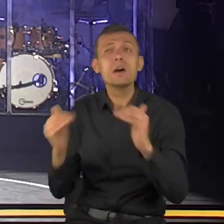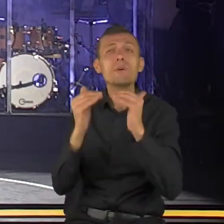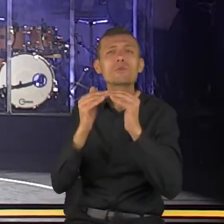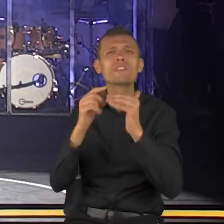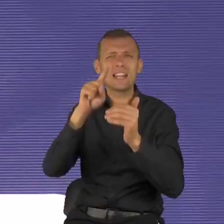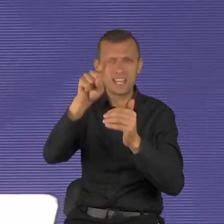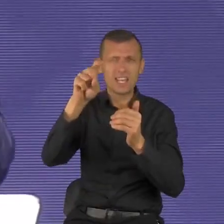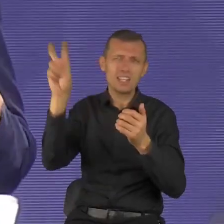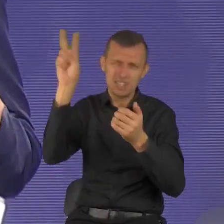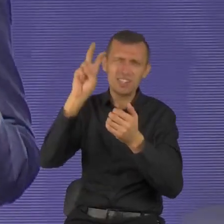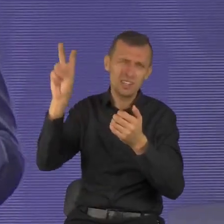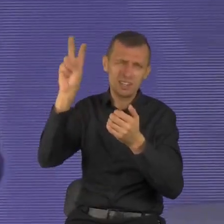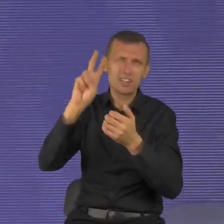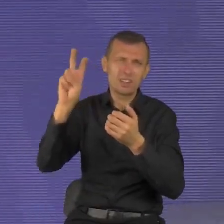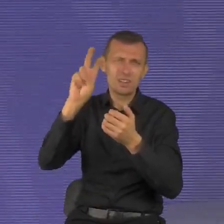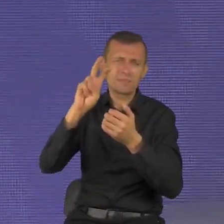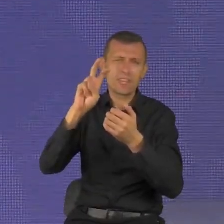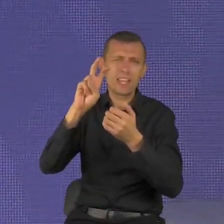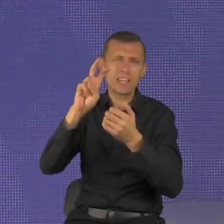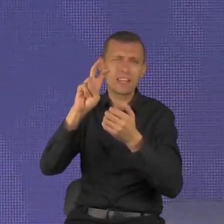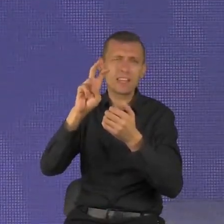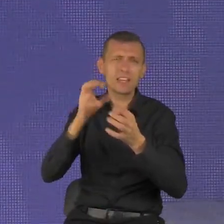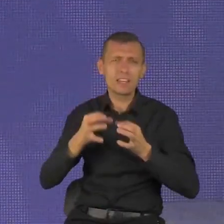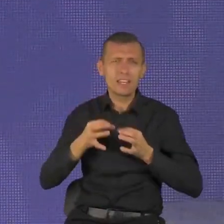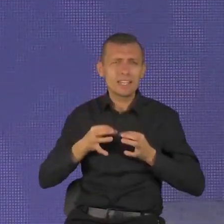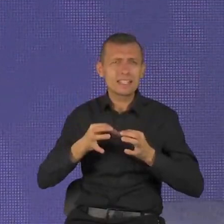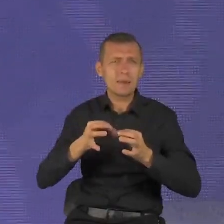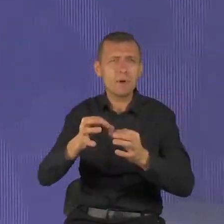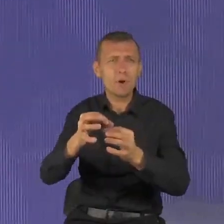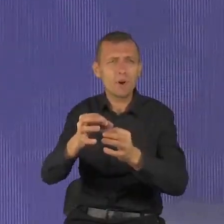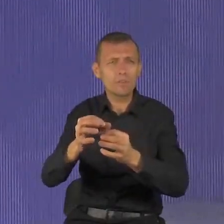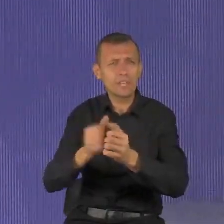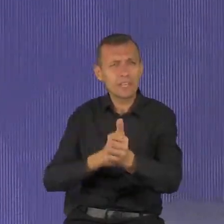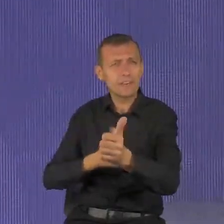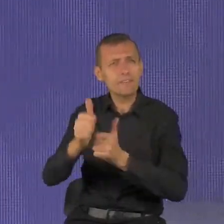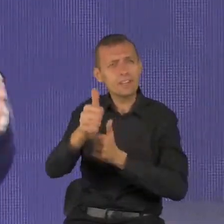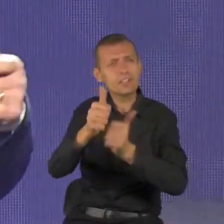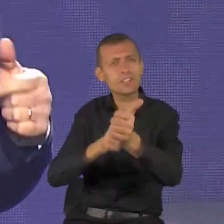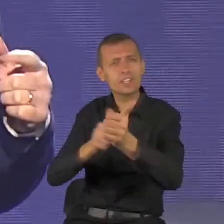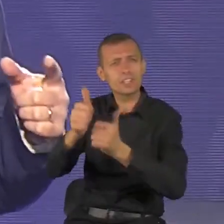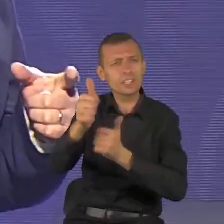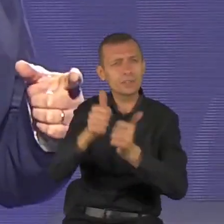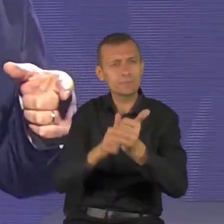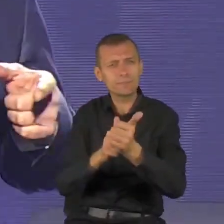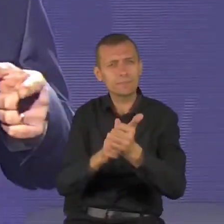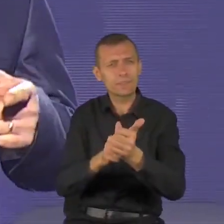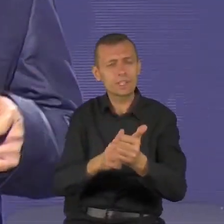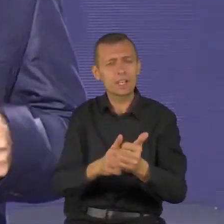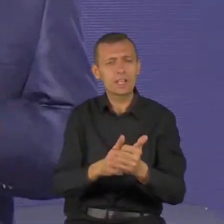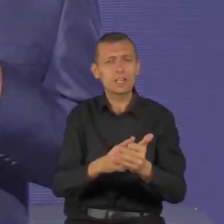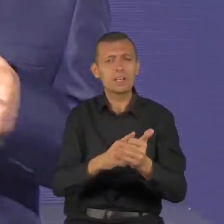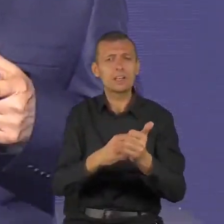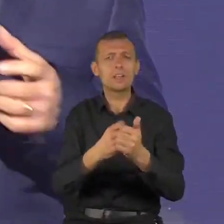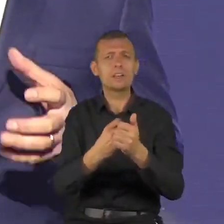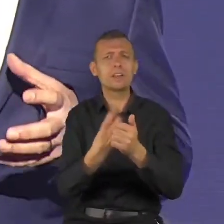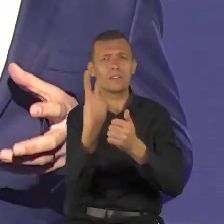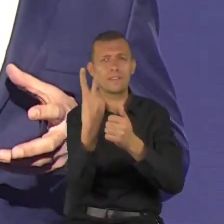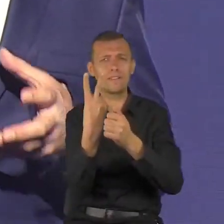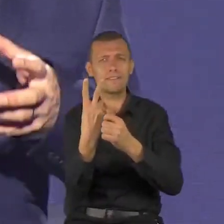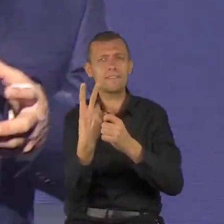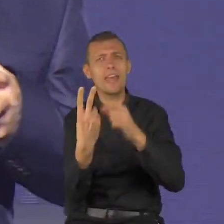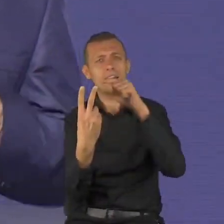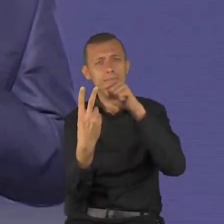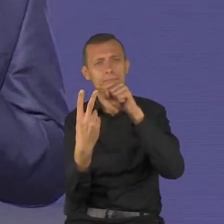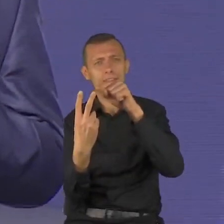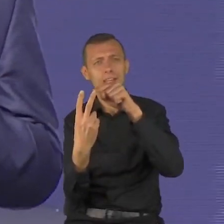siedzi kierowca, a obok niego siedzi pilot, który już wcześniej dokładnie przestudiował trasę, przeszedł ją,